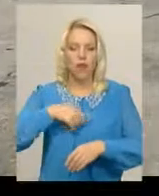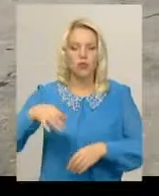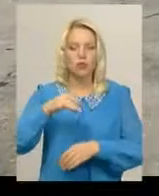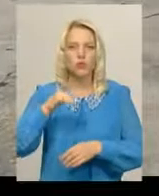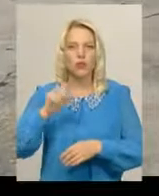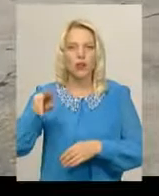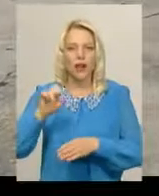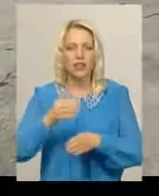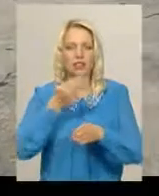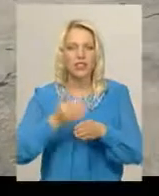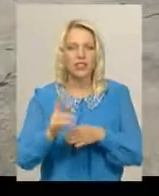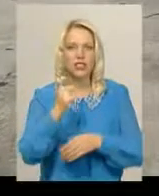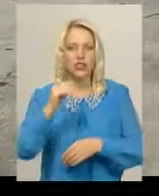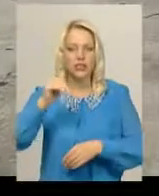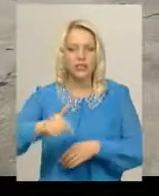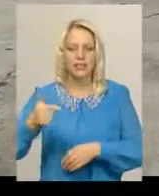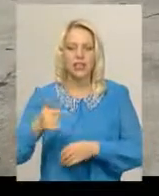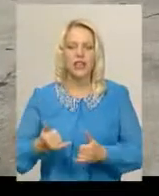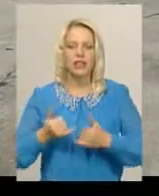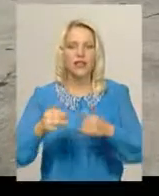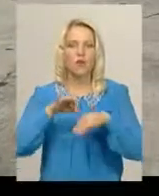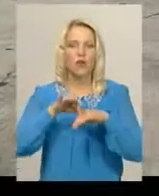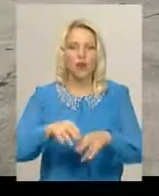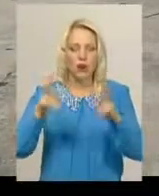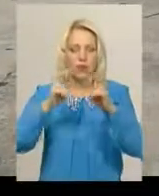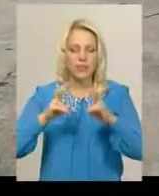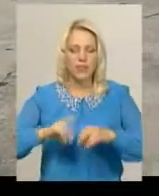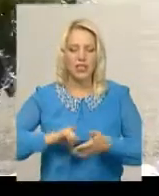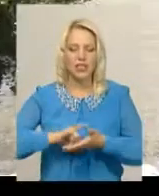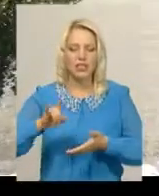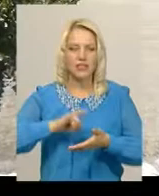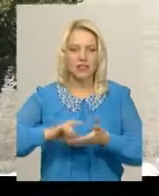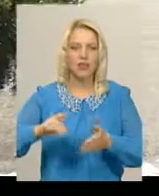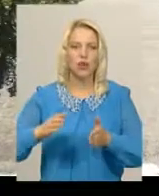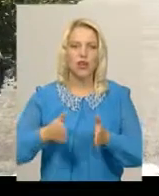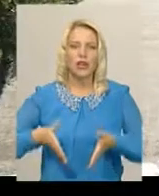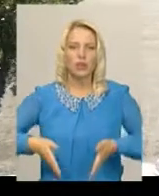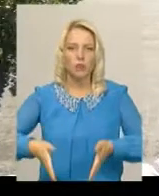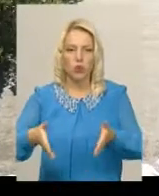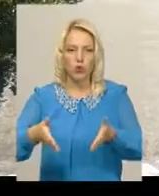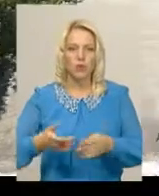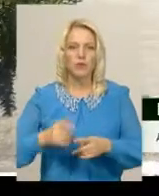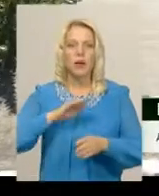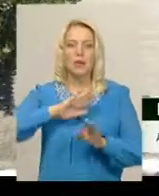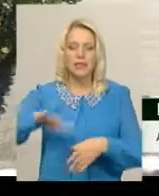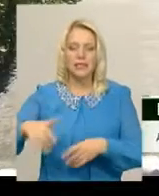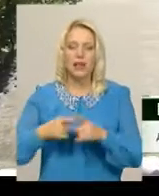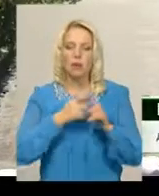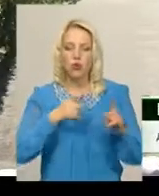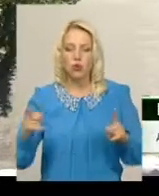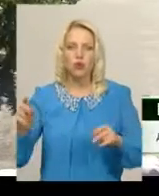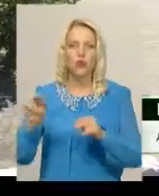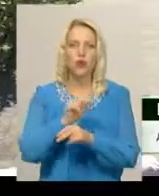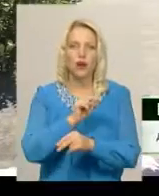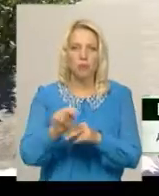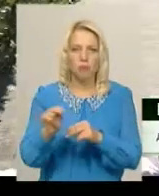тисяч гривень на проведення обстеження технічного стану злітно-посадкової смуги. Після її поточного ремонту, який ми плануємо